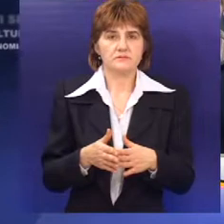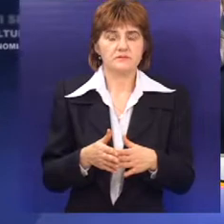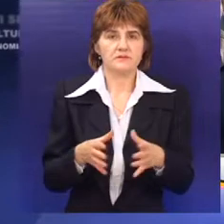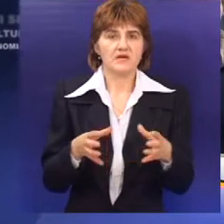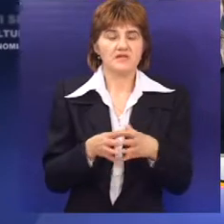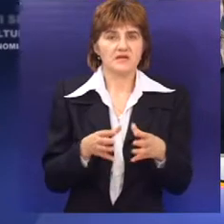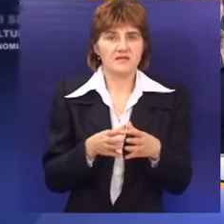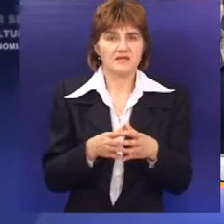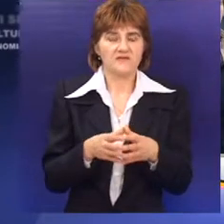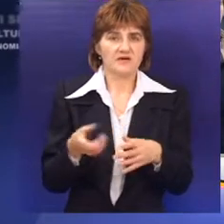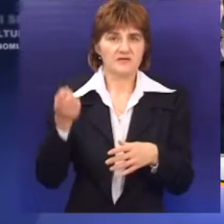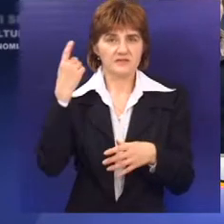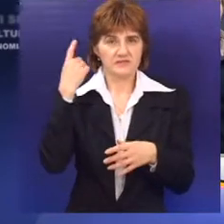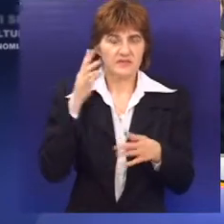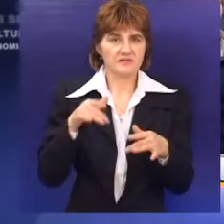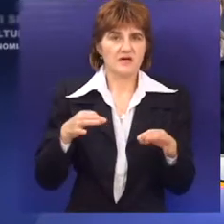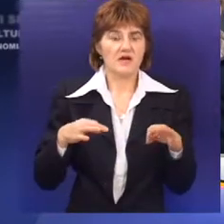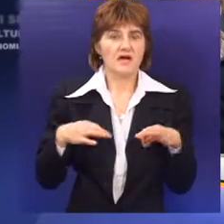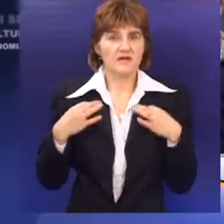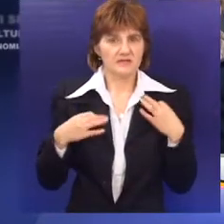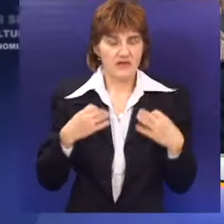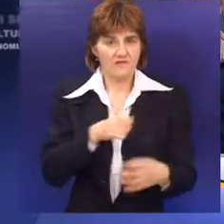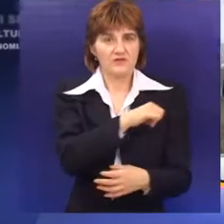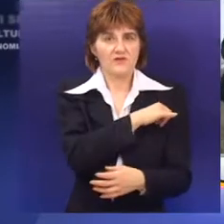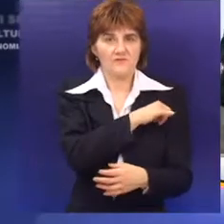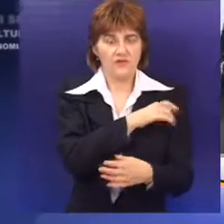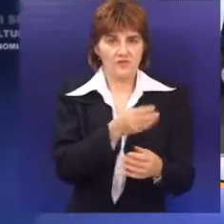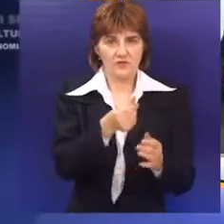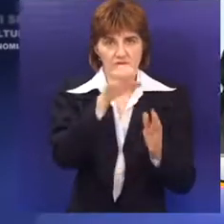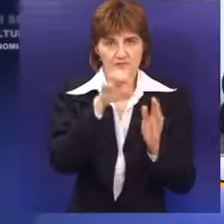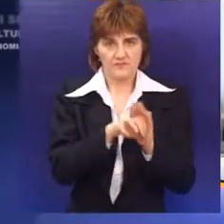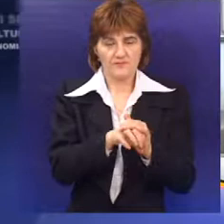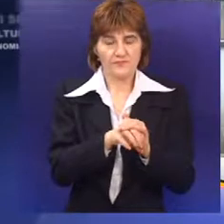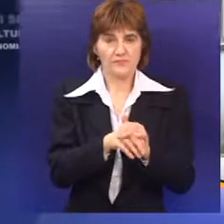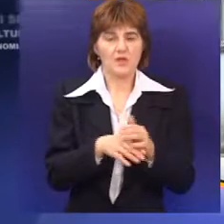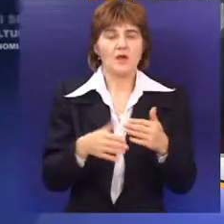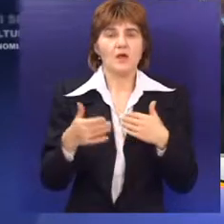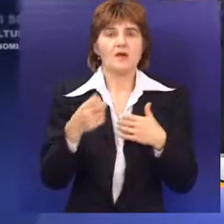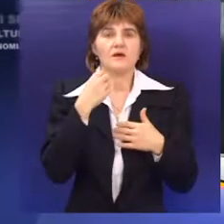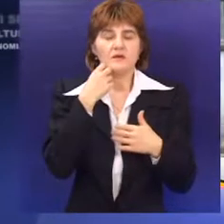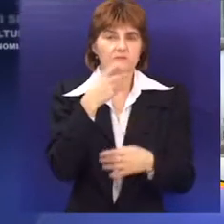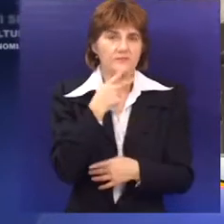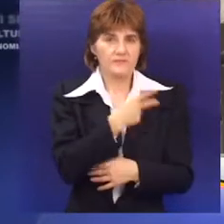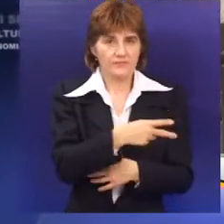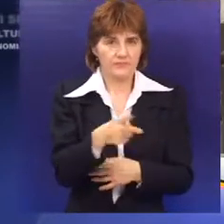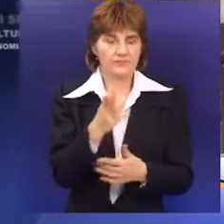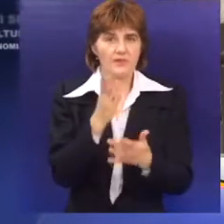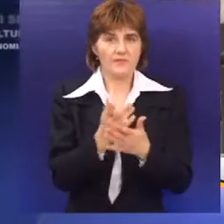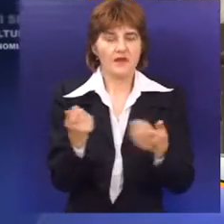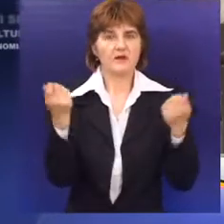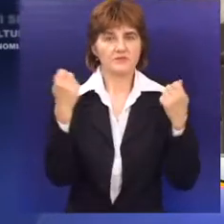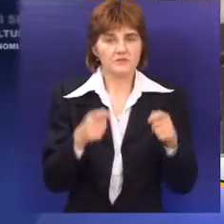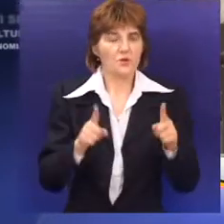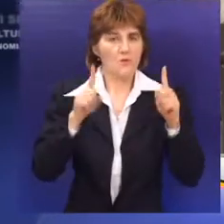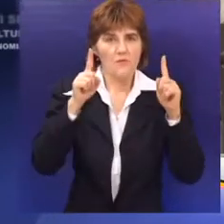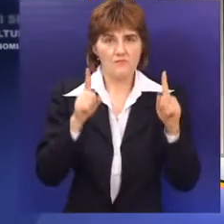sredstava sekretarijata za zdravstvo, to ne poklenje Vojvodine. Pored nastavka rekonstrukcije, prilikom obilaska je konstatovano da